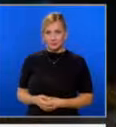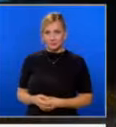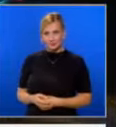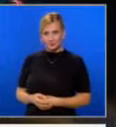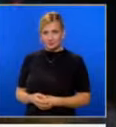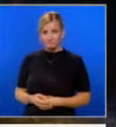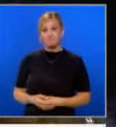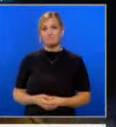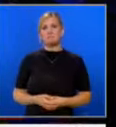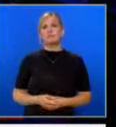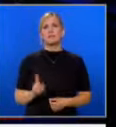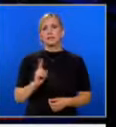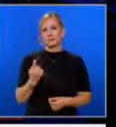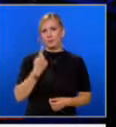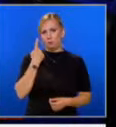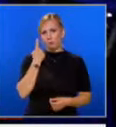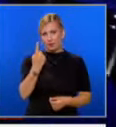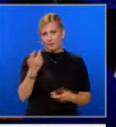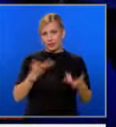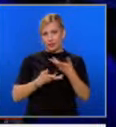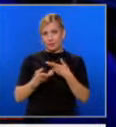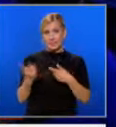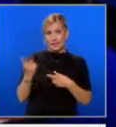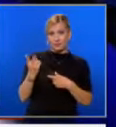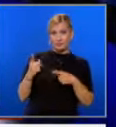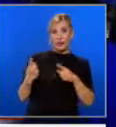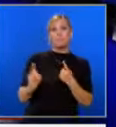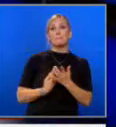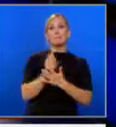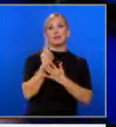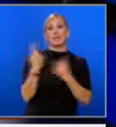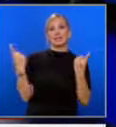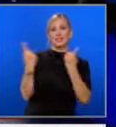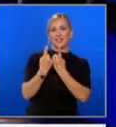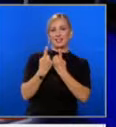Не само първи дебат. За тях това е първата им среща.